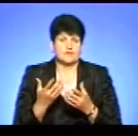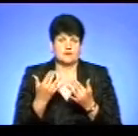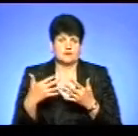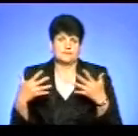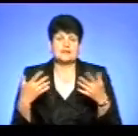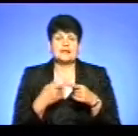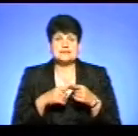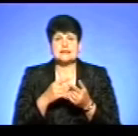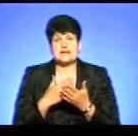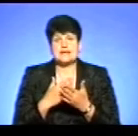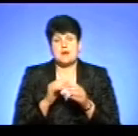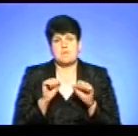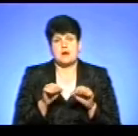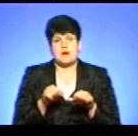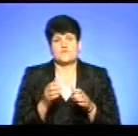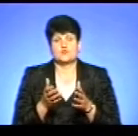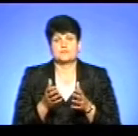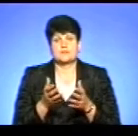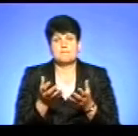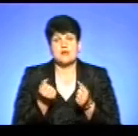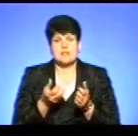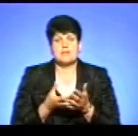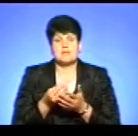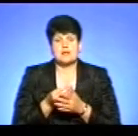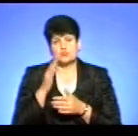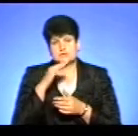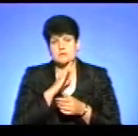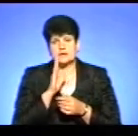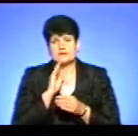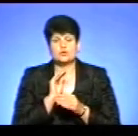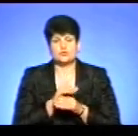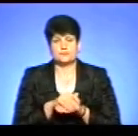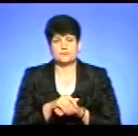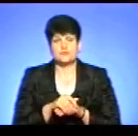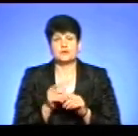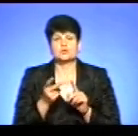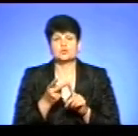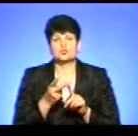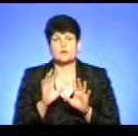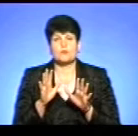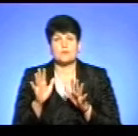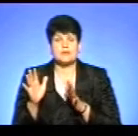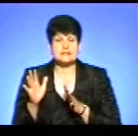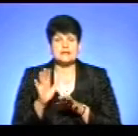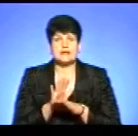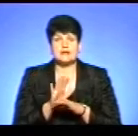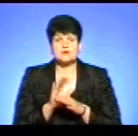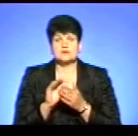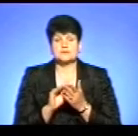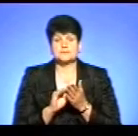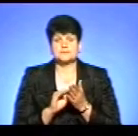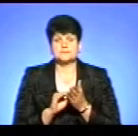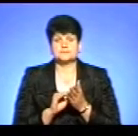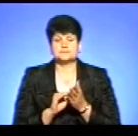це є право брати плату з батьків додатково. У другий момент, знову таки, з наказу вказано,